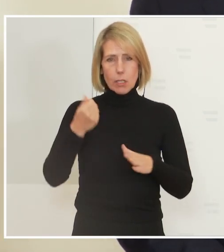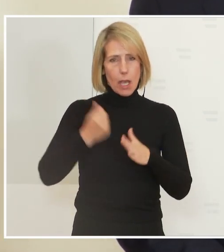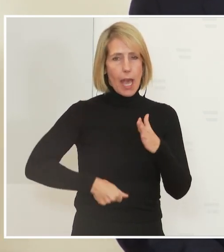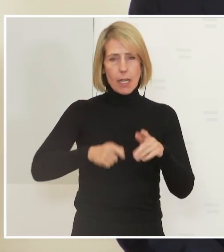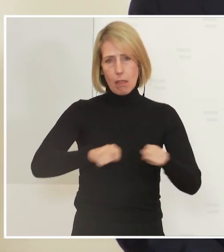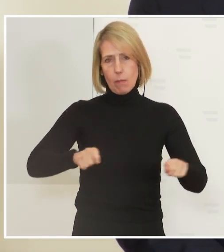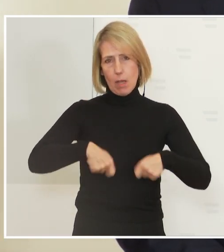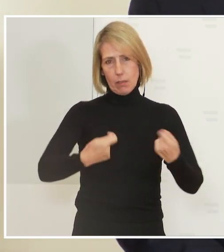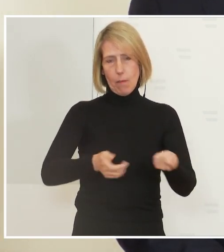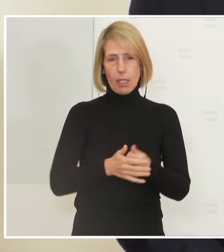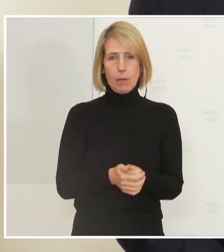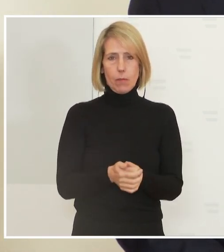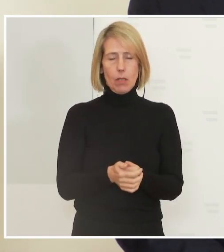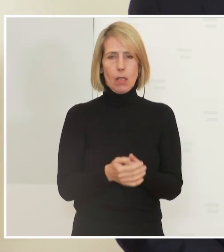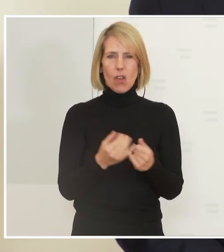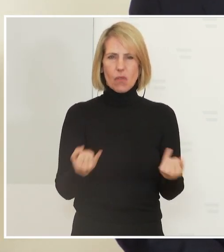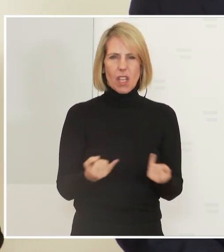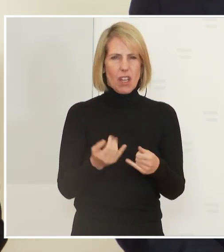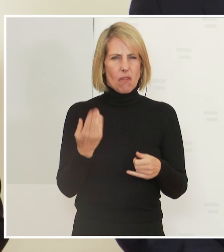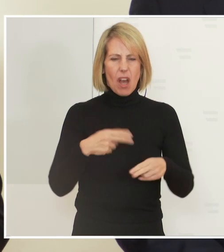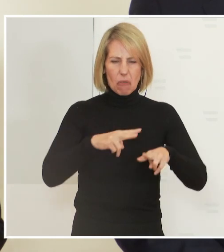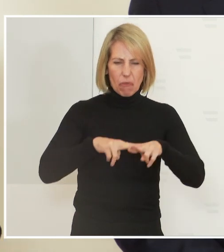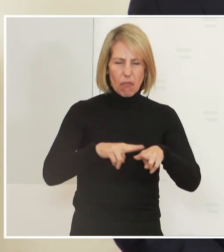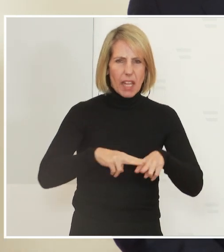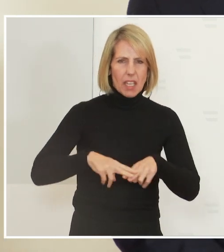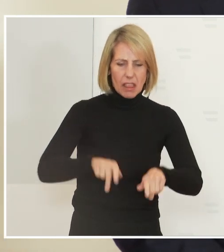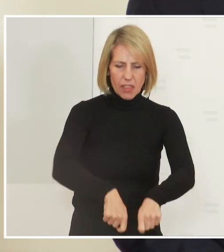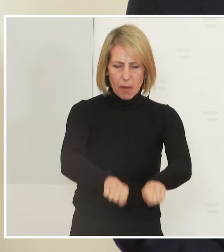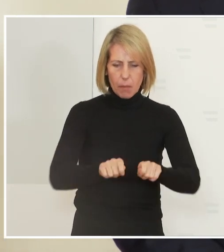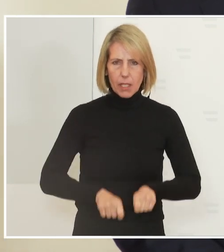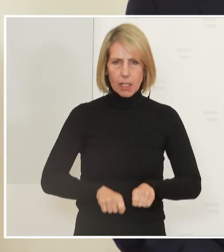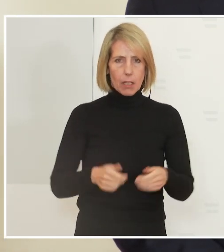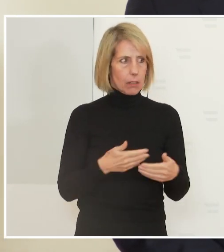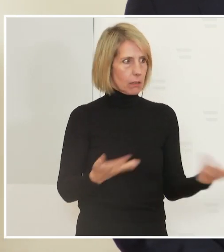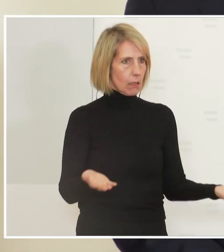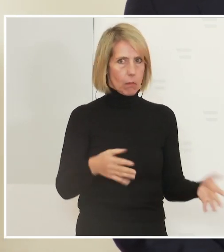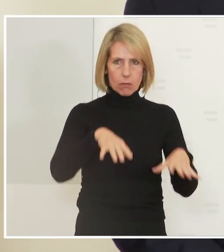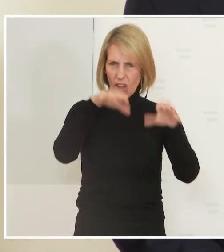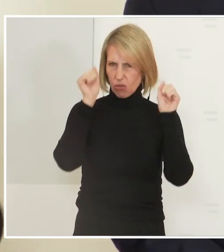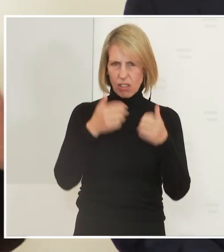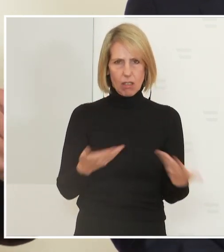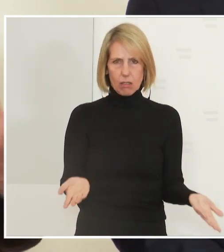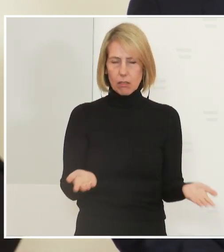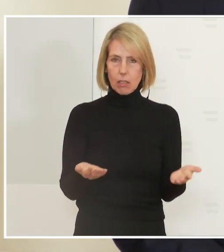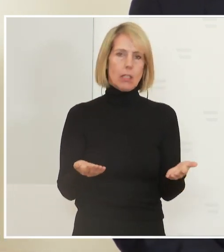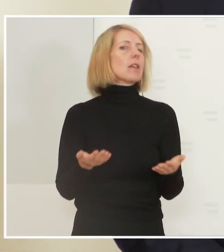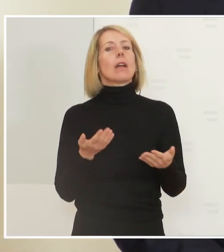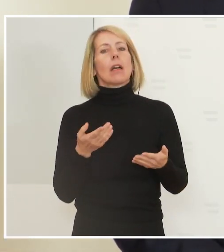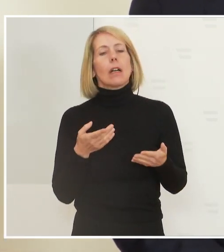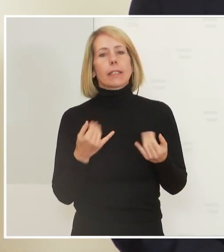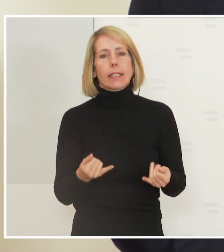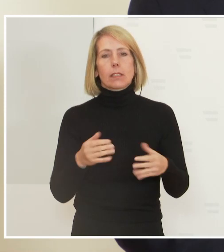gibt. Wir haben einen Fleckerlteppich gehabt, wo sich eigentlich niemand ausgekannt hat. Dass wir hier eine